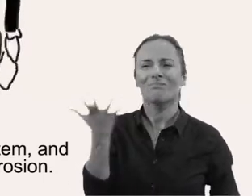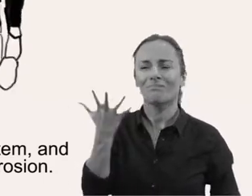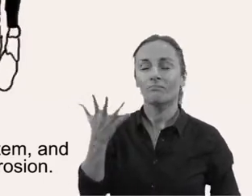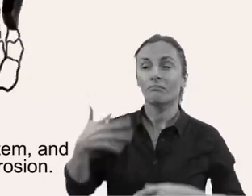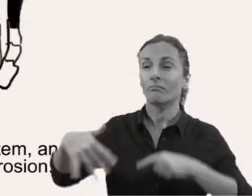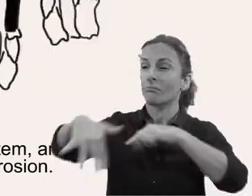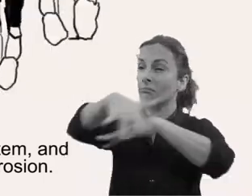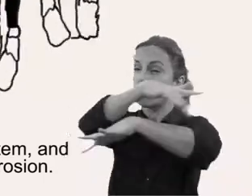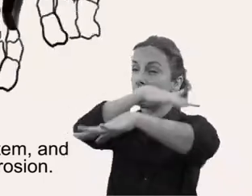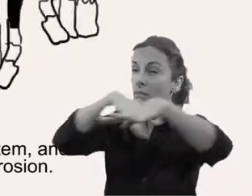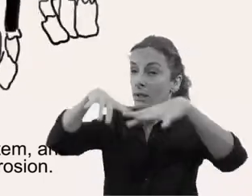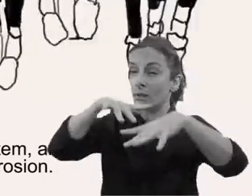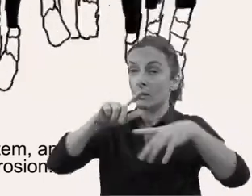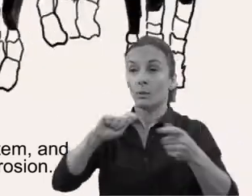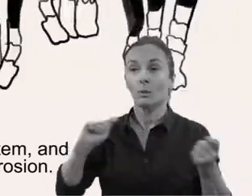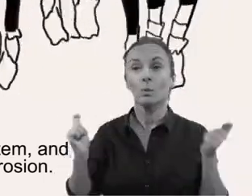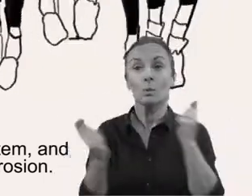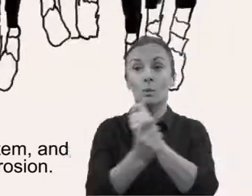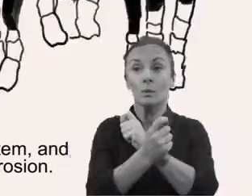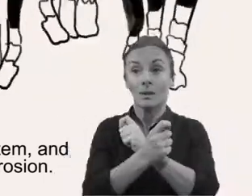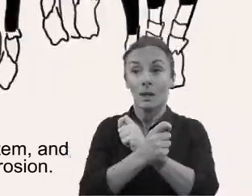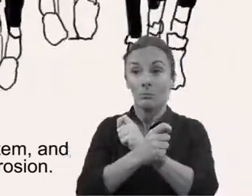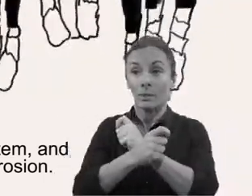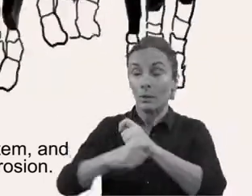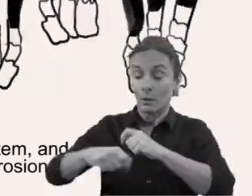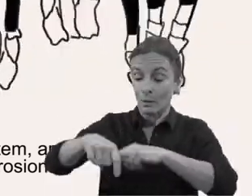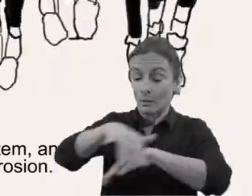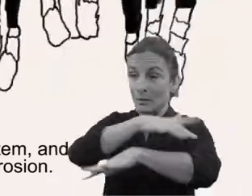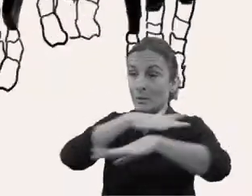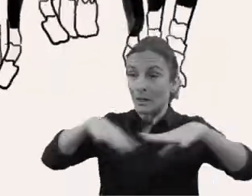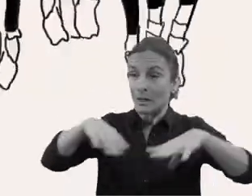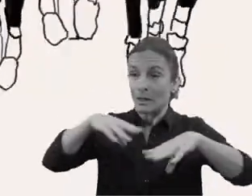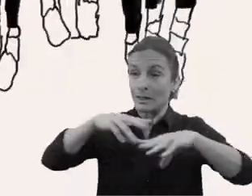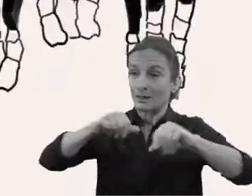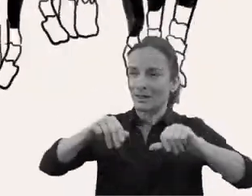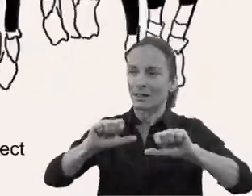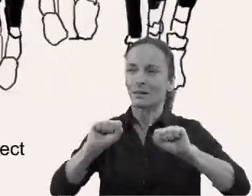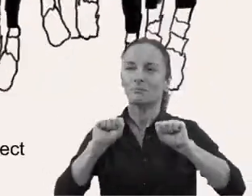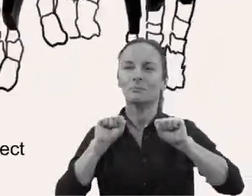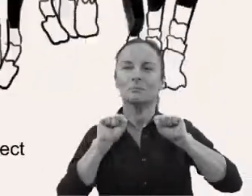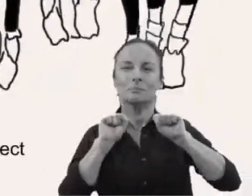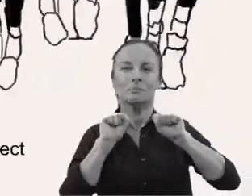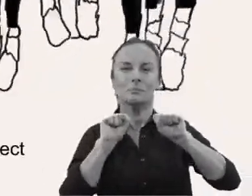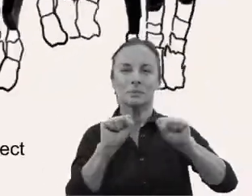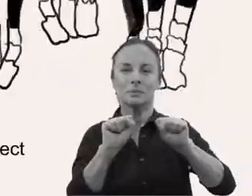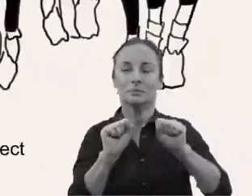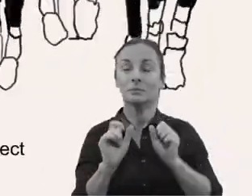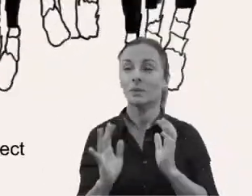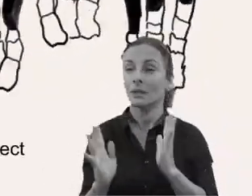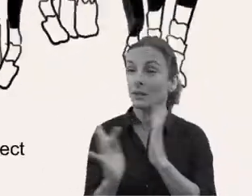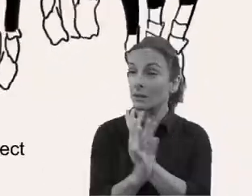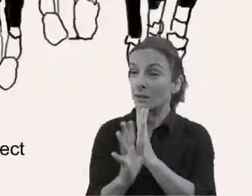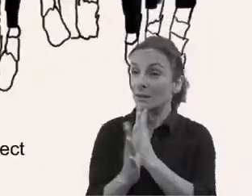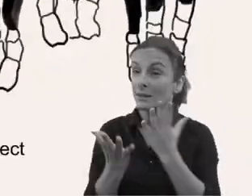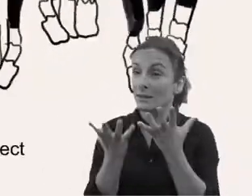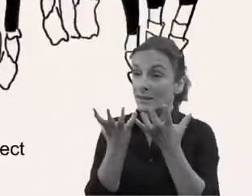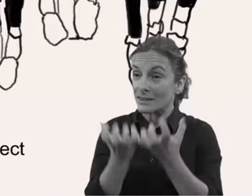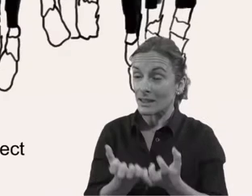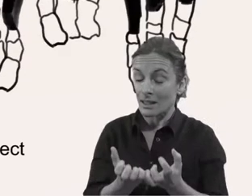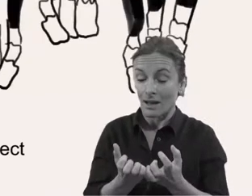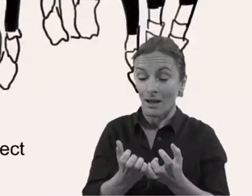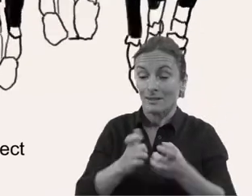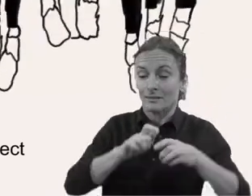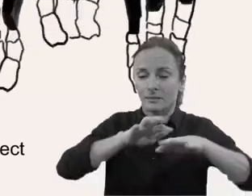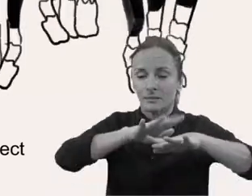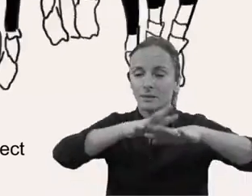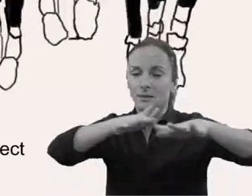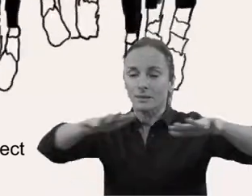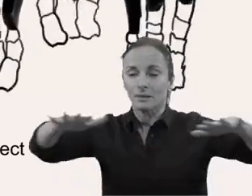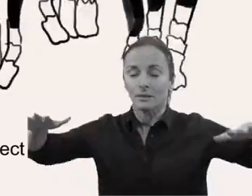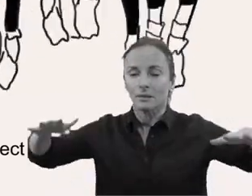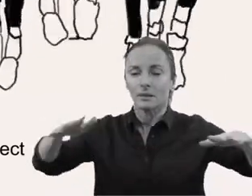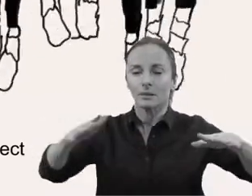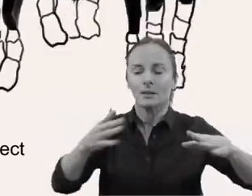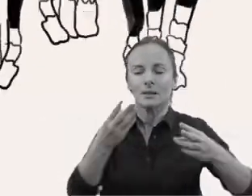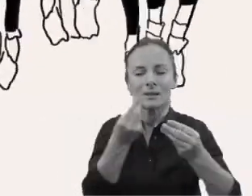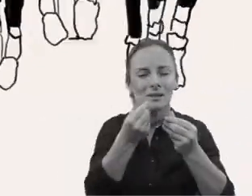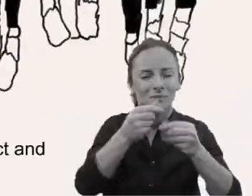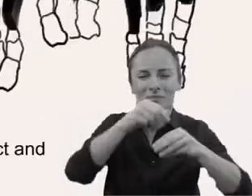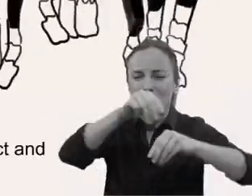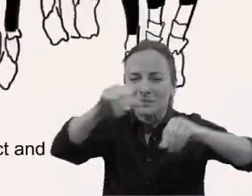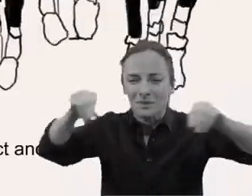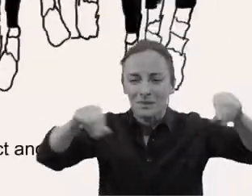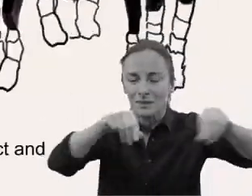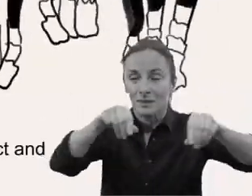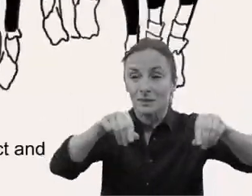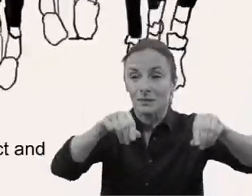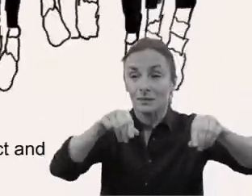la nostra mà i morta protegeix les platges de l'erosió. Amb el Decret 25 barra 2018 protegim la posidònia.